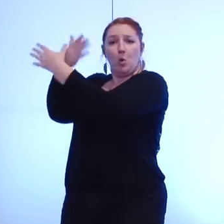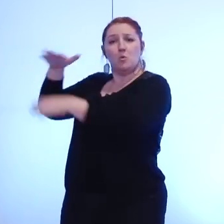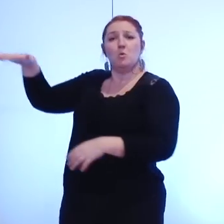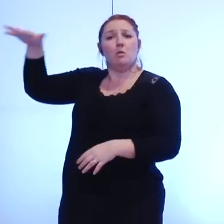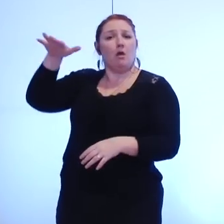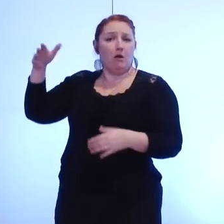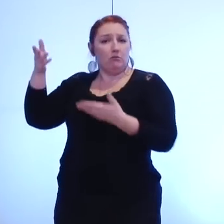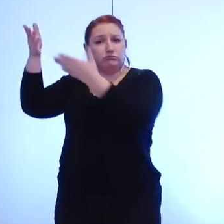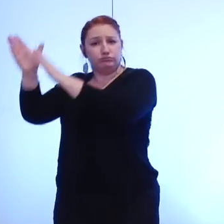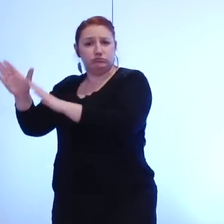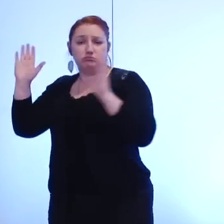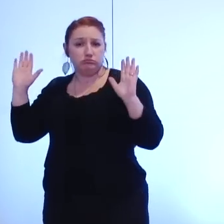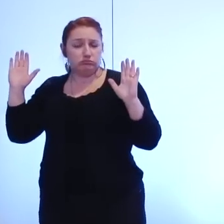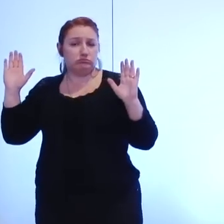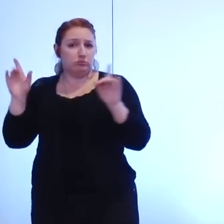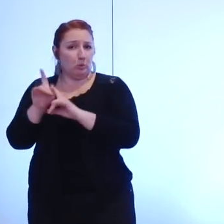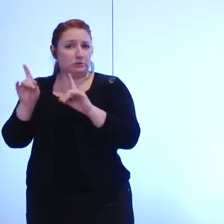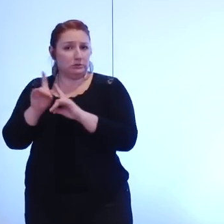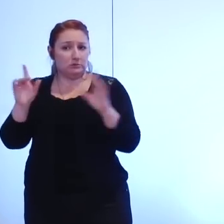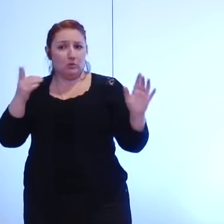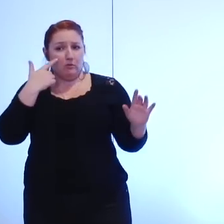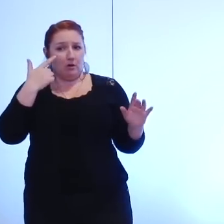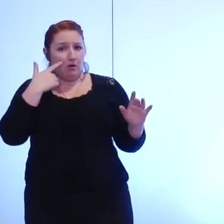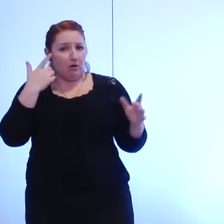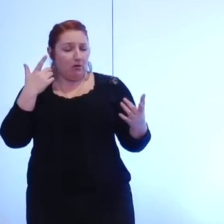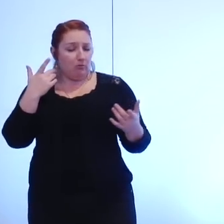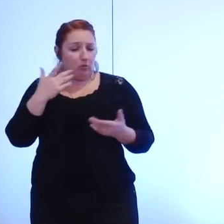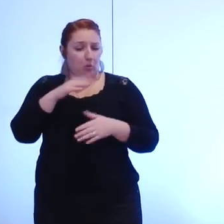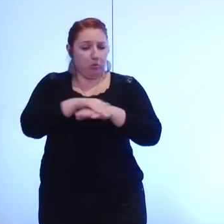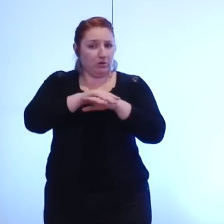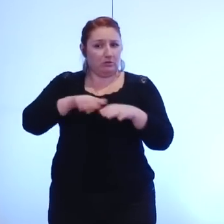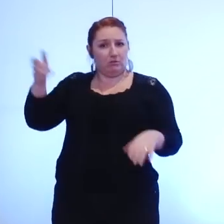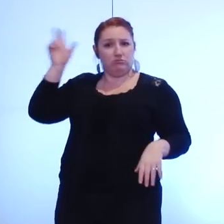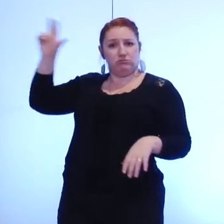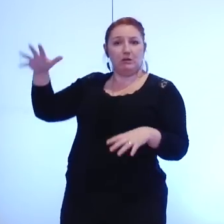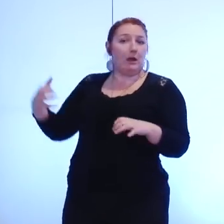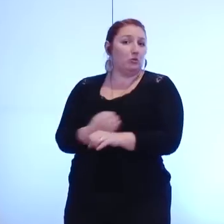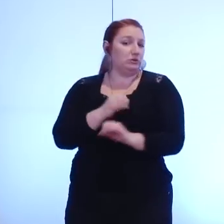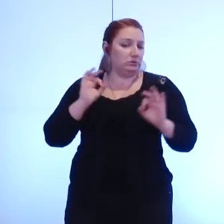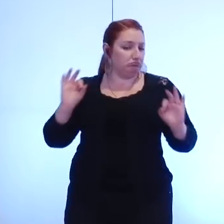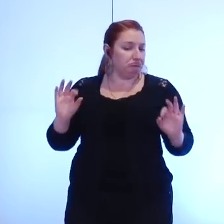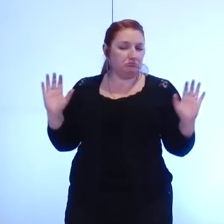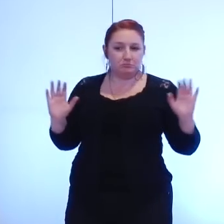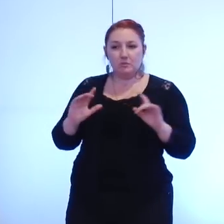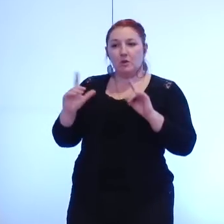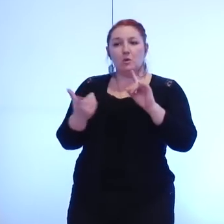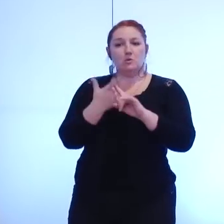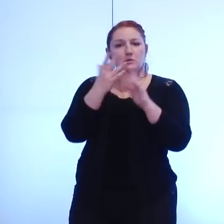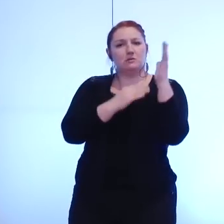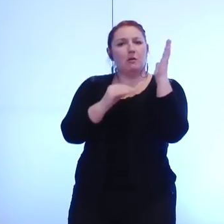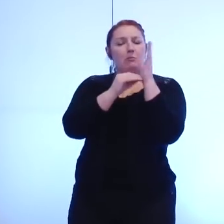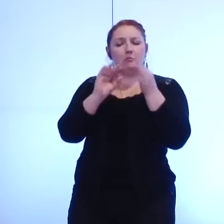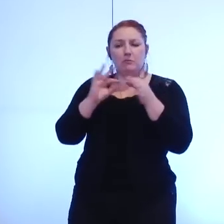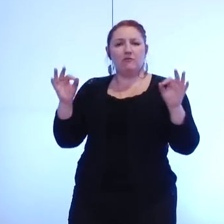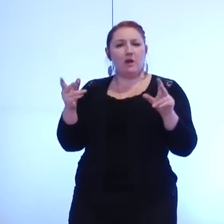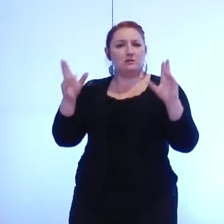il nous reviendra de réussir ce transfert de politique que nous espérons cohérent sur le deuxième aspect monsieur